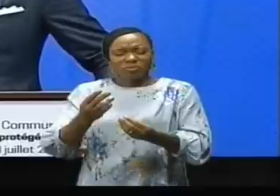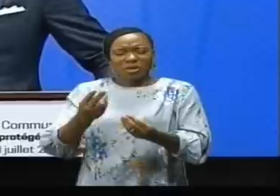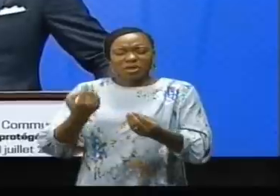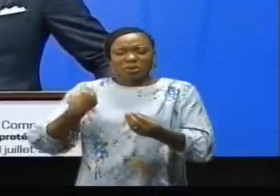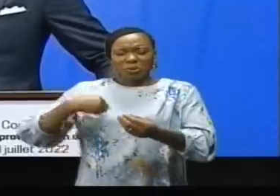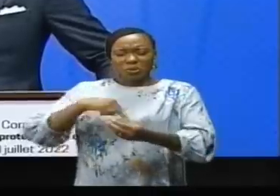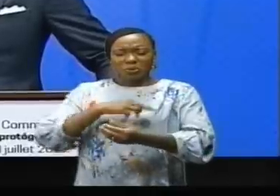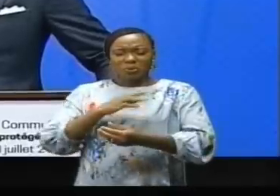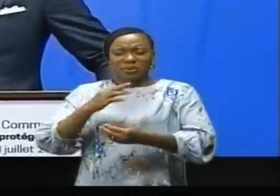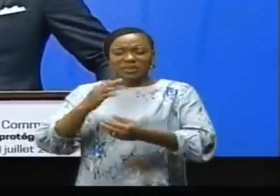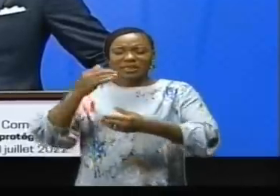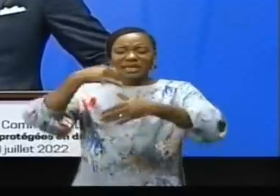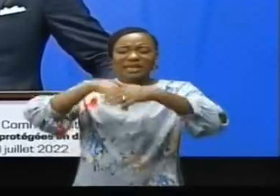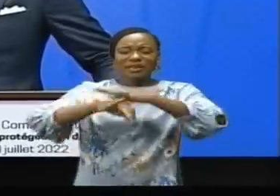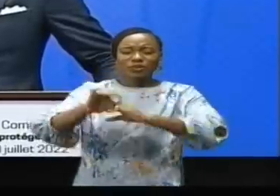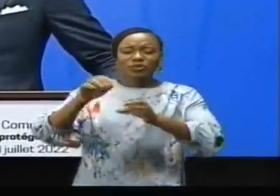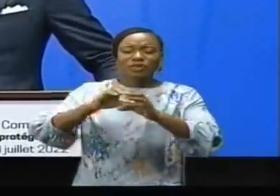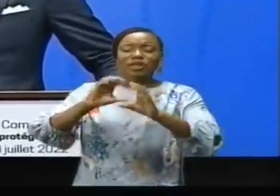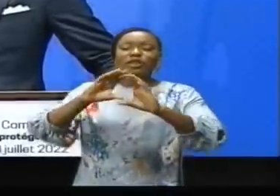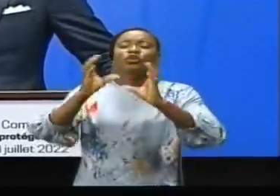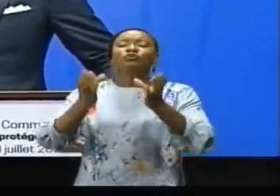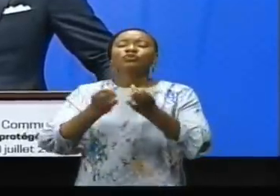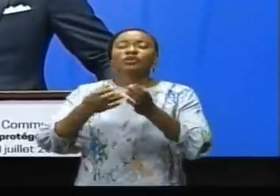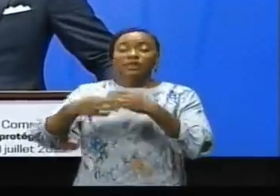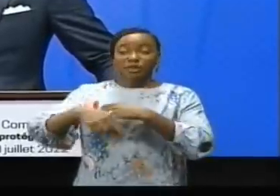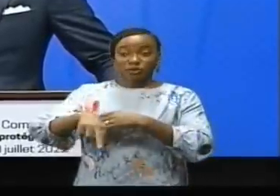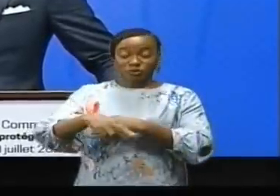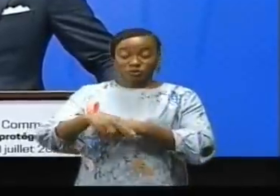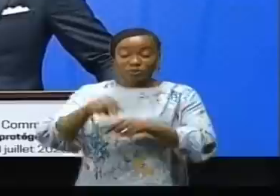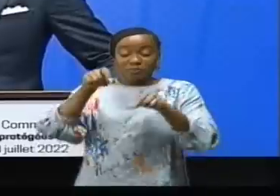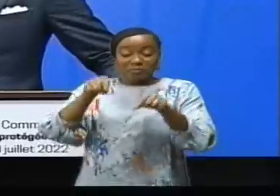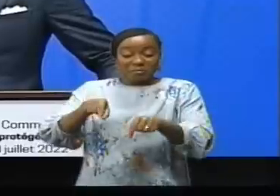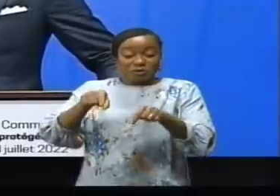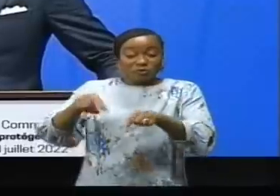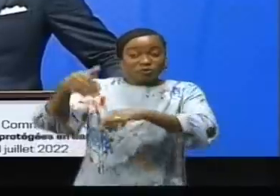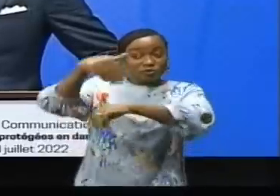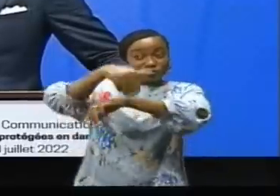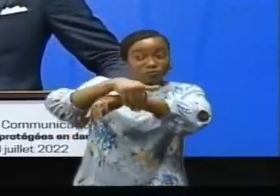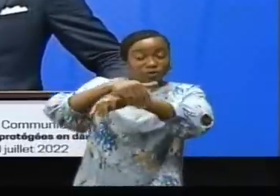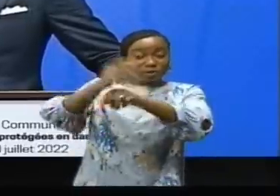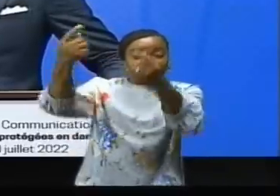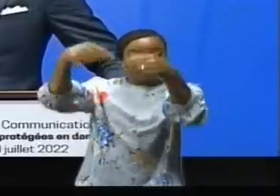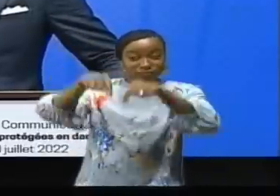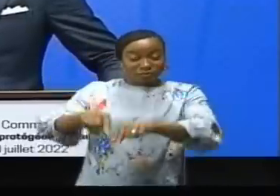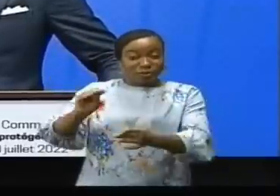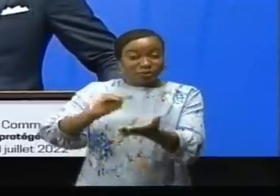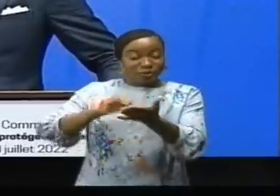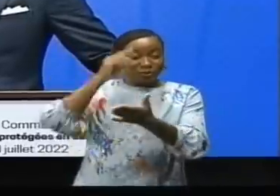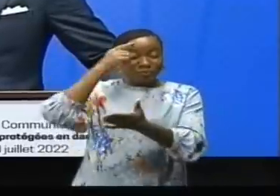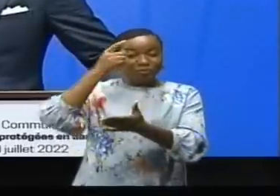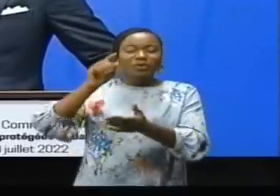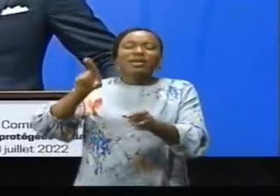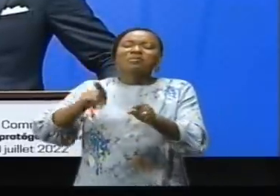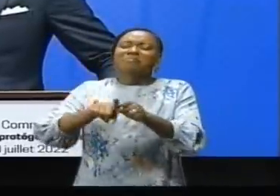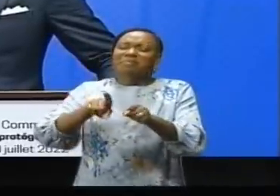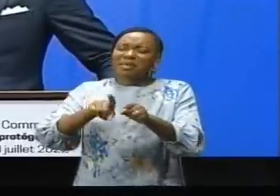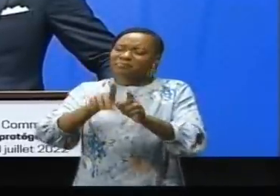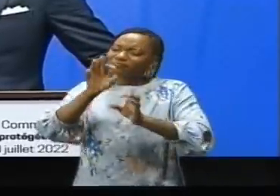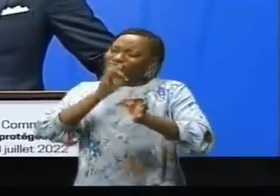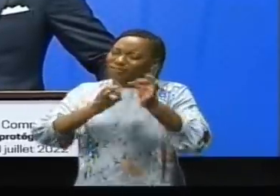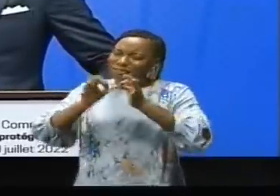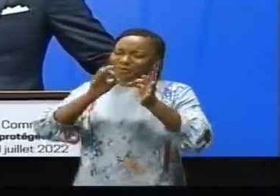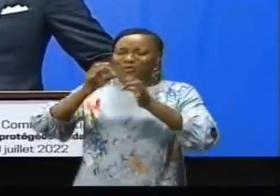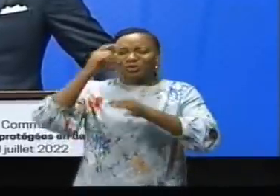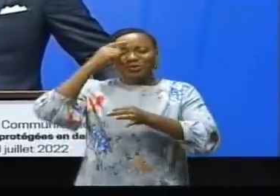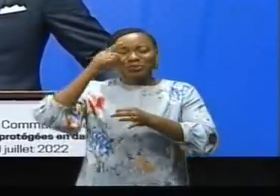à des communautés régionales. Ce soir, nous revenons toujours dans les cadres de cet exercice de redévabilité pour